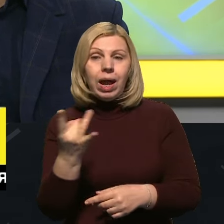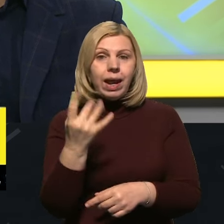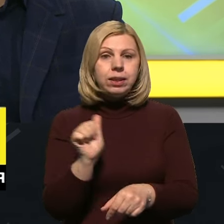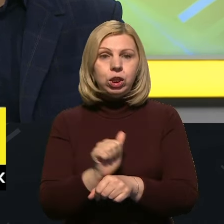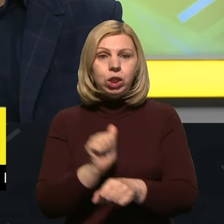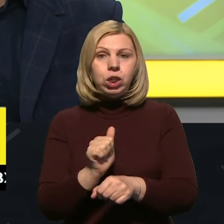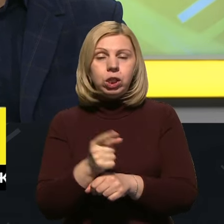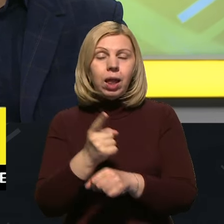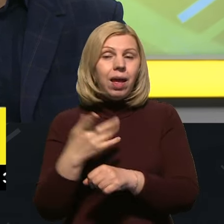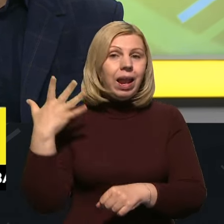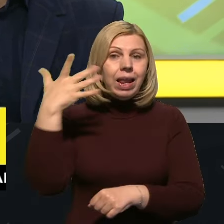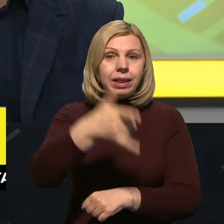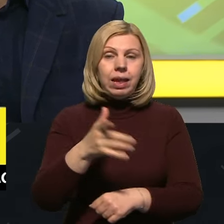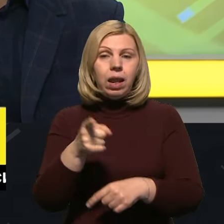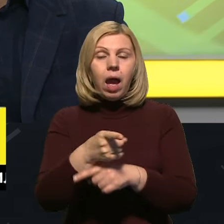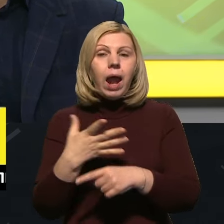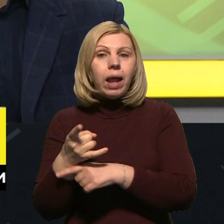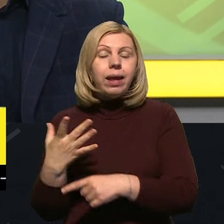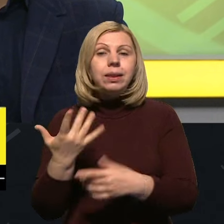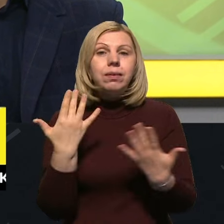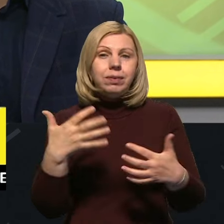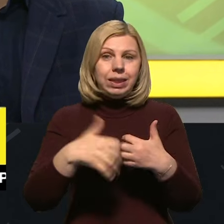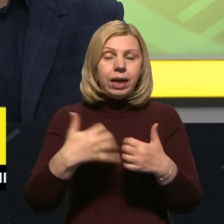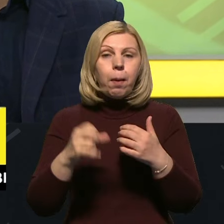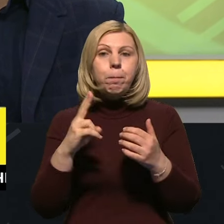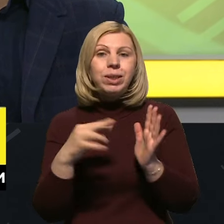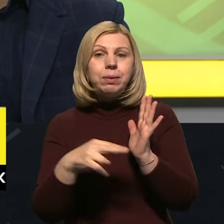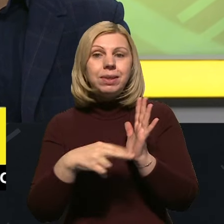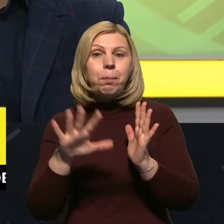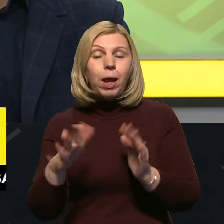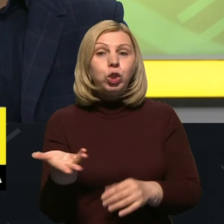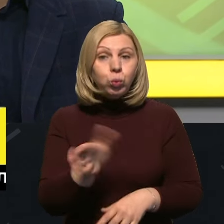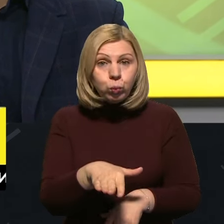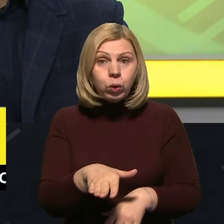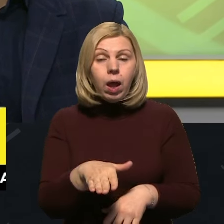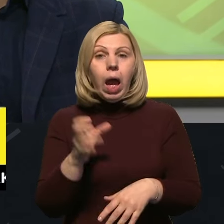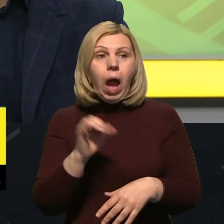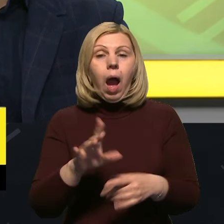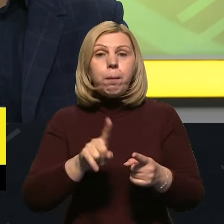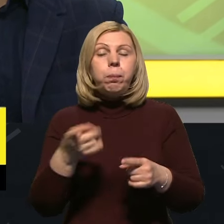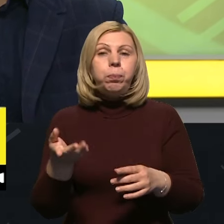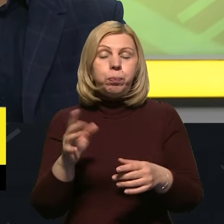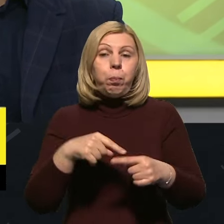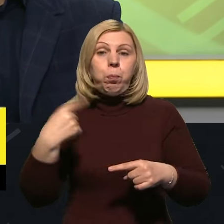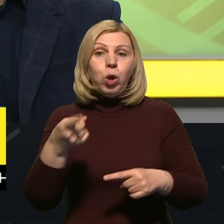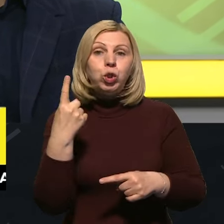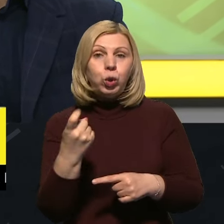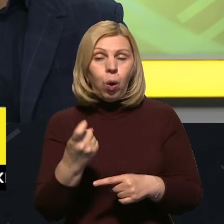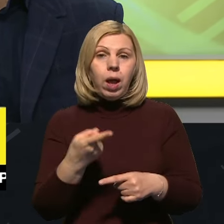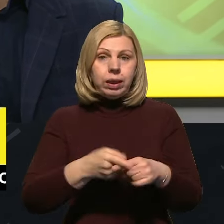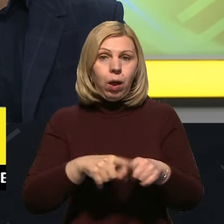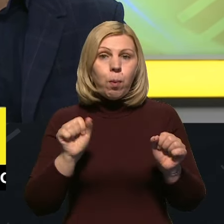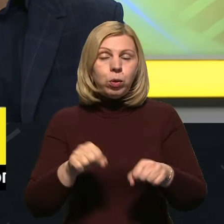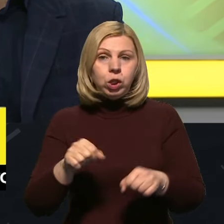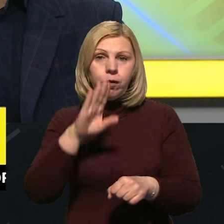тиждень летіло лише кралатих ракет в середньому по 75 одиниць, а з піком понад сотні, то такої можливості вже